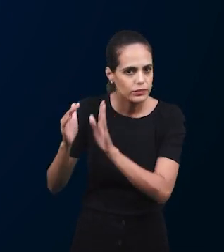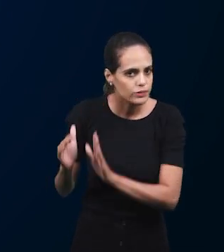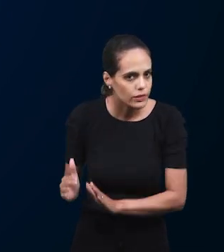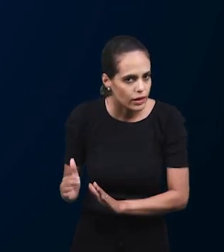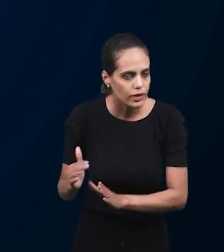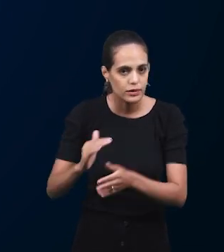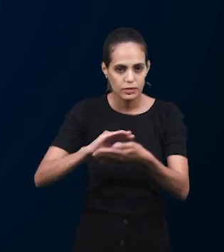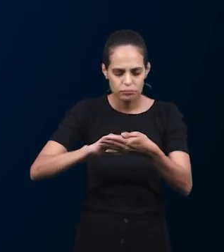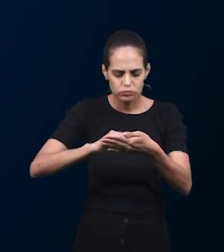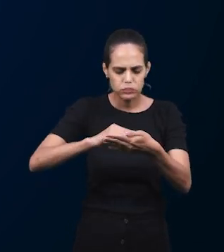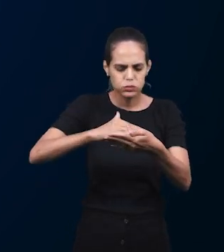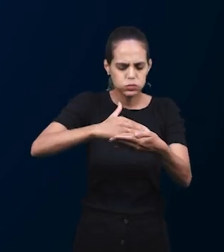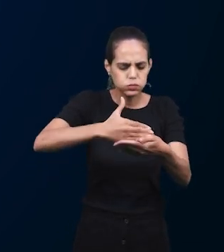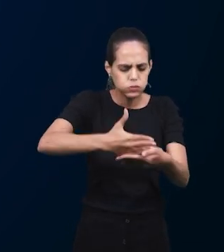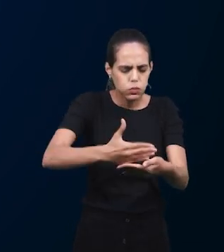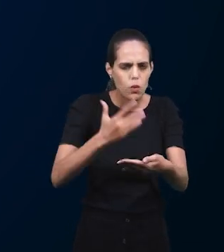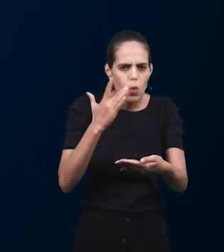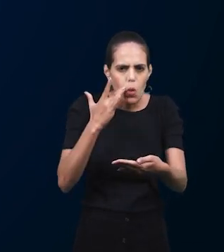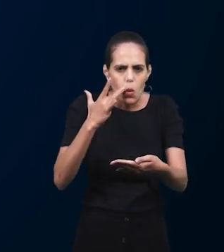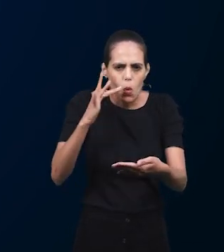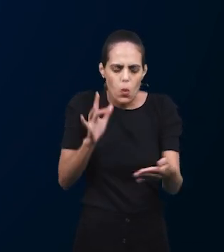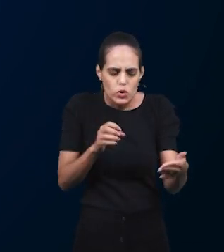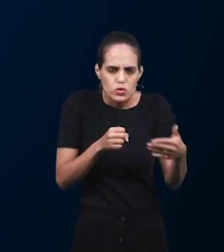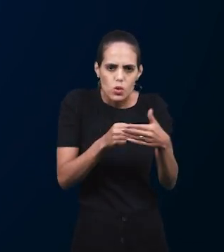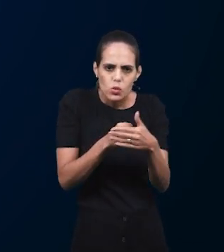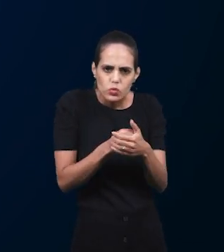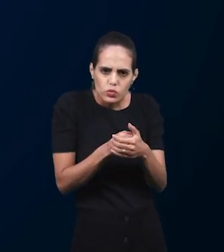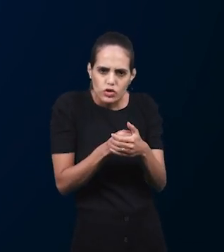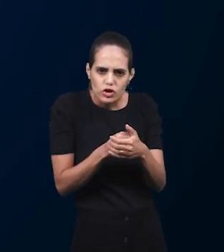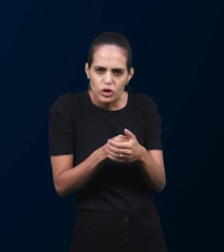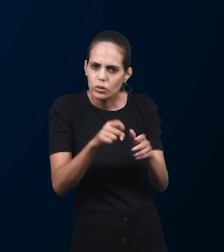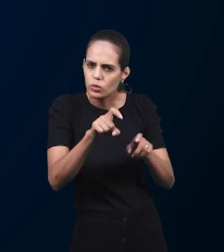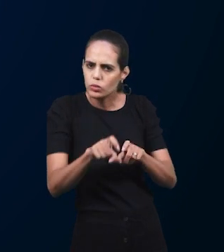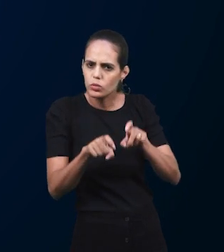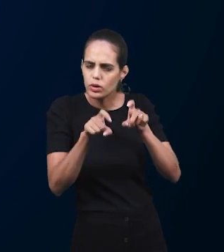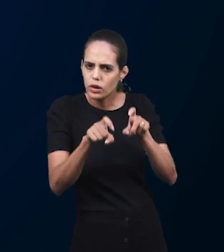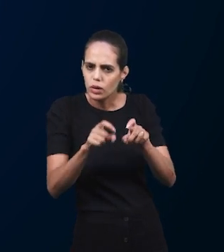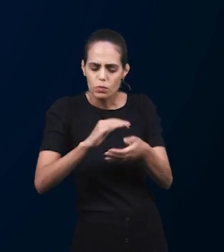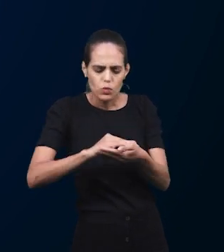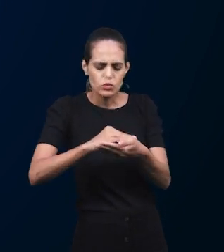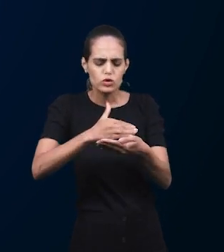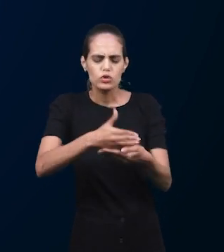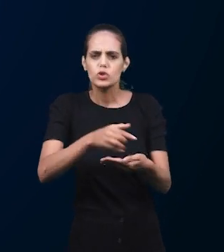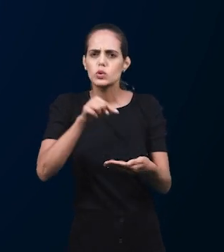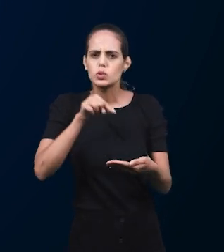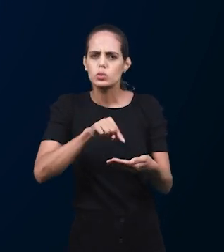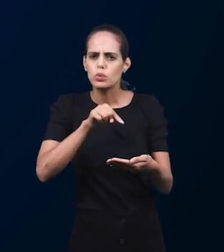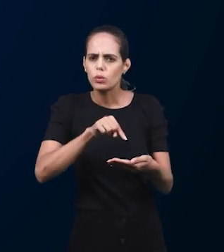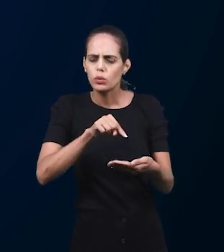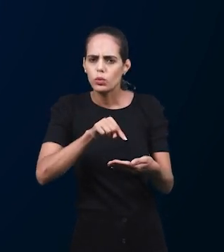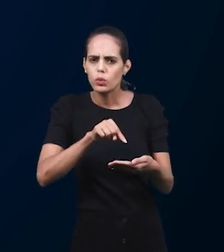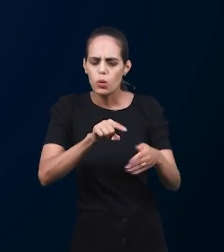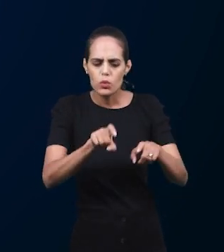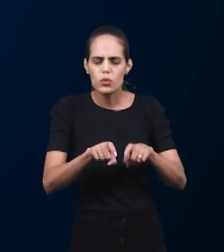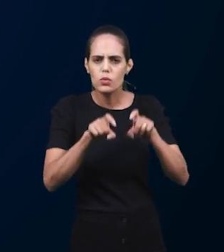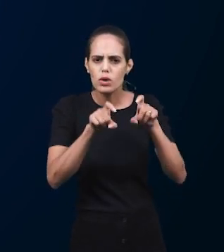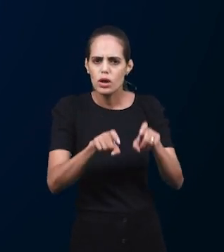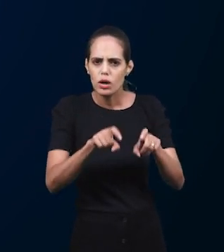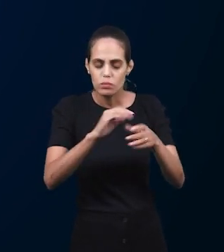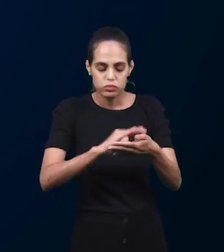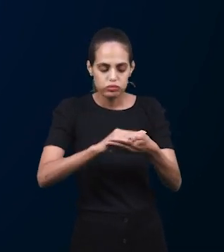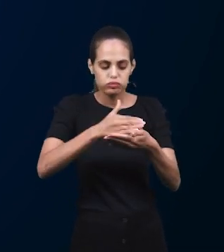Мартин Лютер, он нашел сокровище, сокрытое в поле. Что это было за сокровище и что это было за поле?